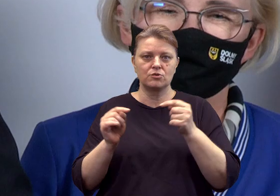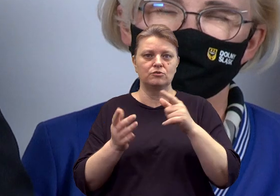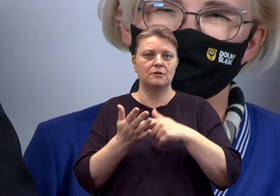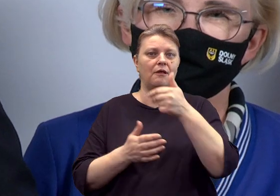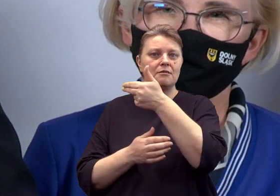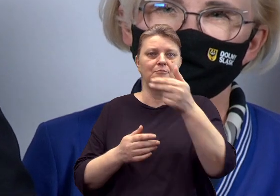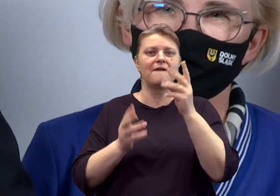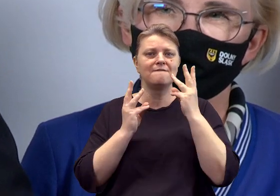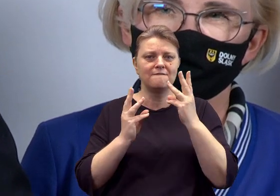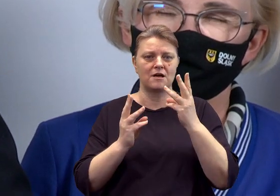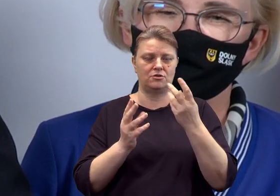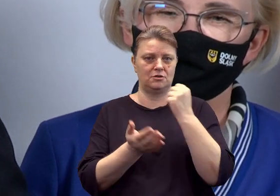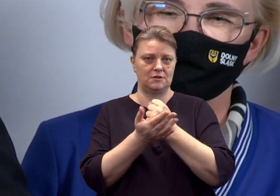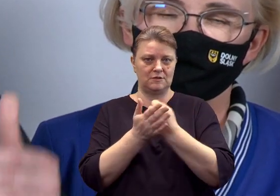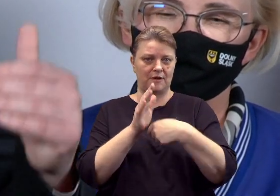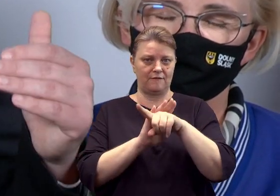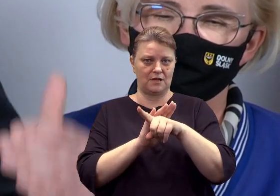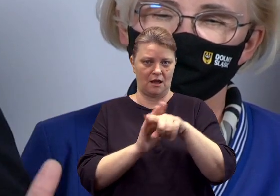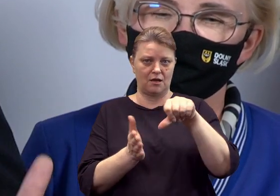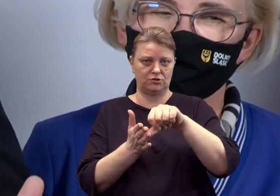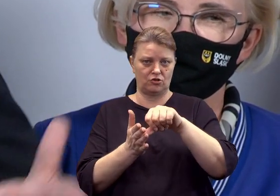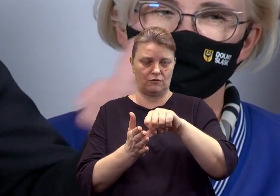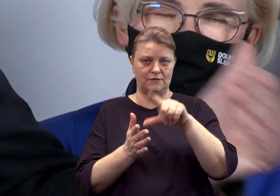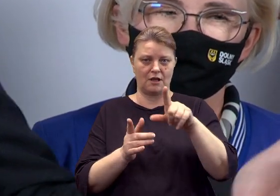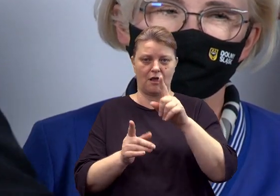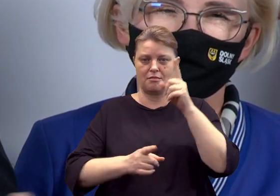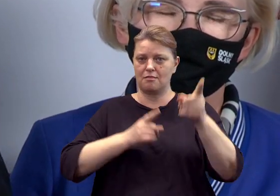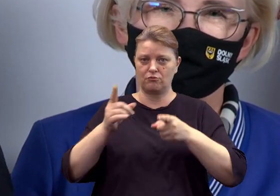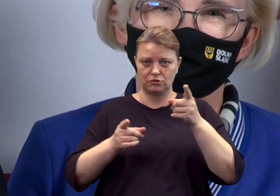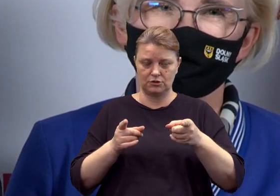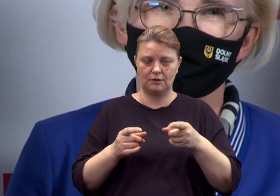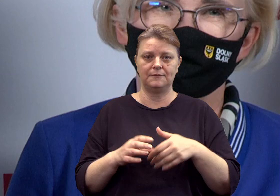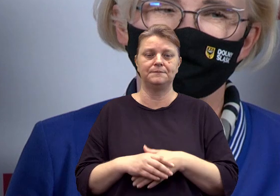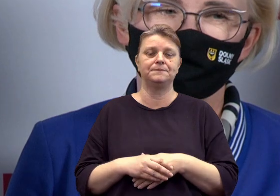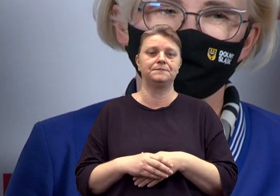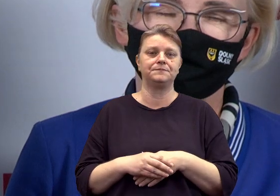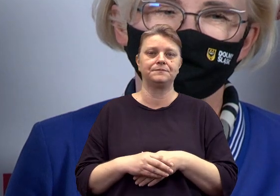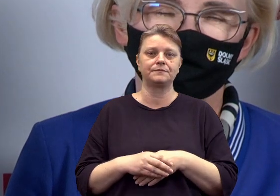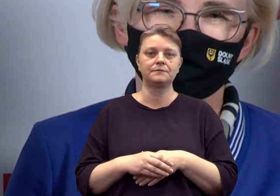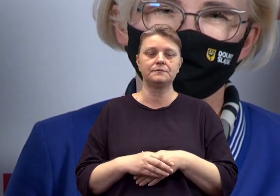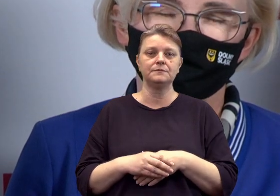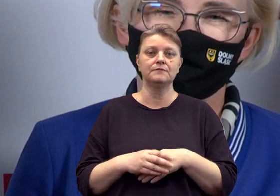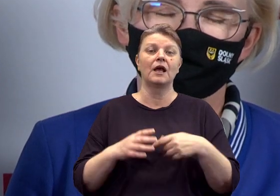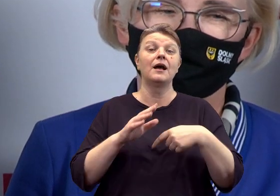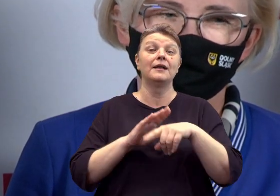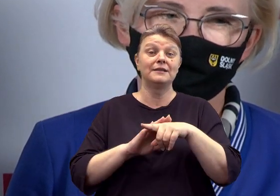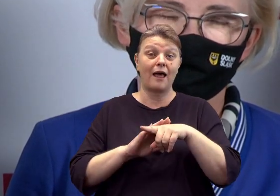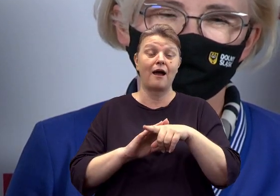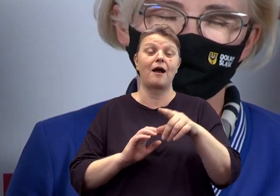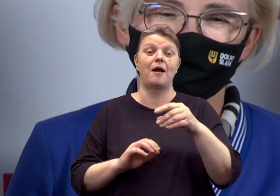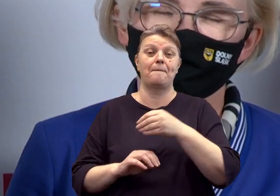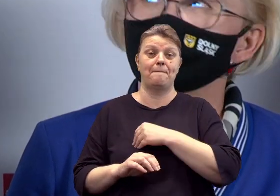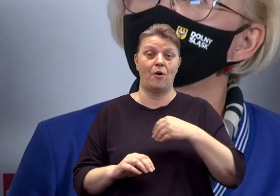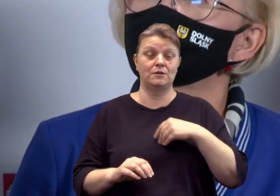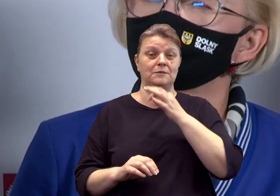ważnych spraw dla środowiska nauczycielskiego, a w konsekwencji, bo wszyscy tu po to jesteśmy, konsekwencji dla polskich uczniów, dla